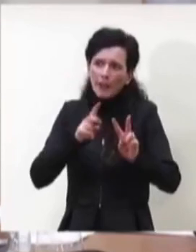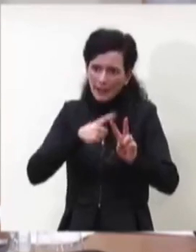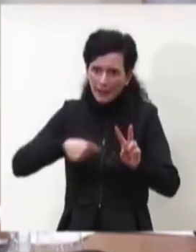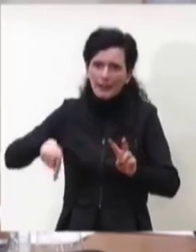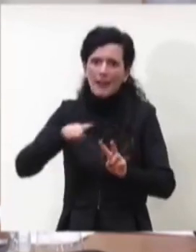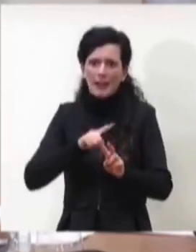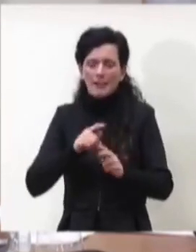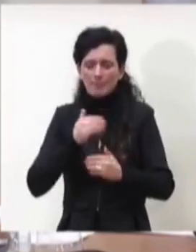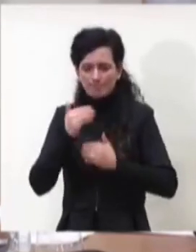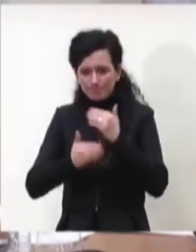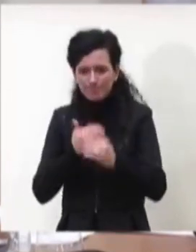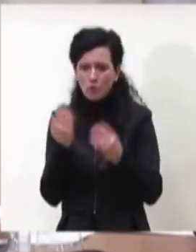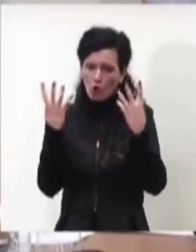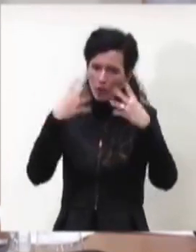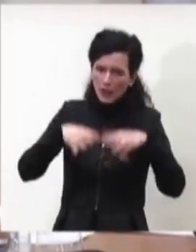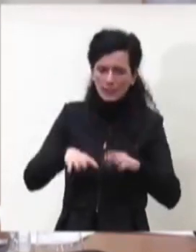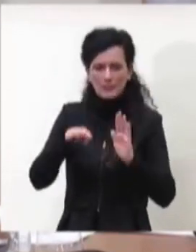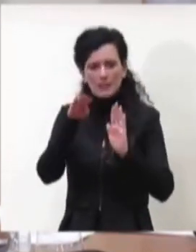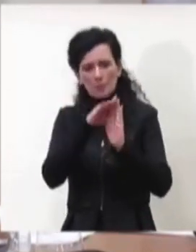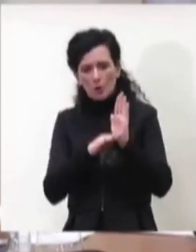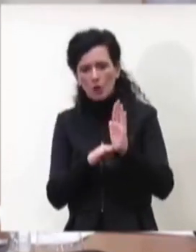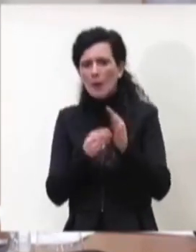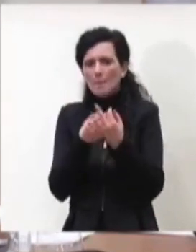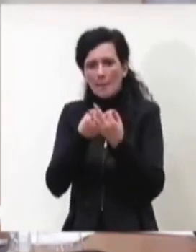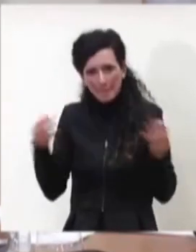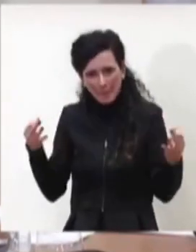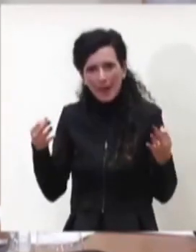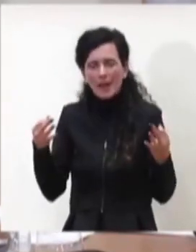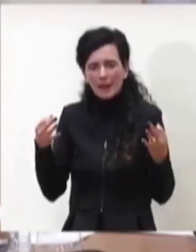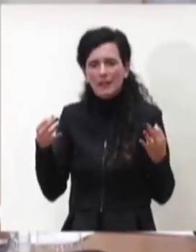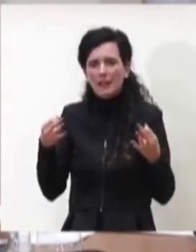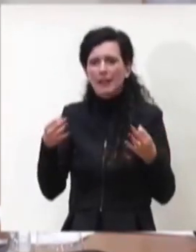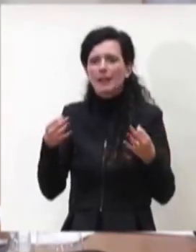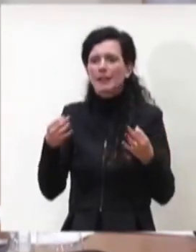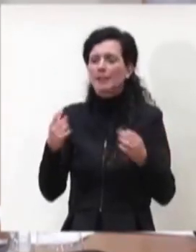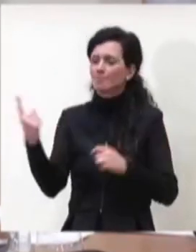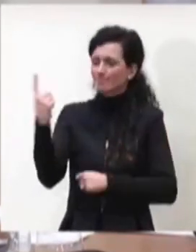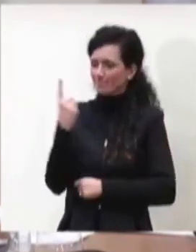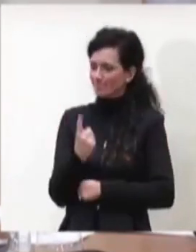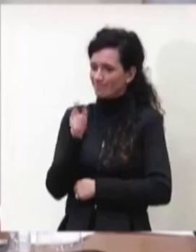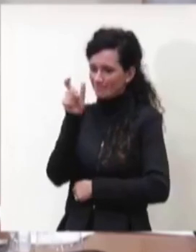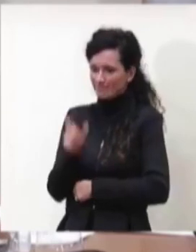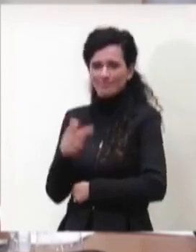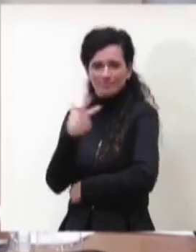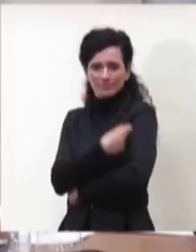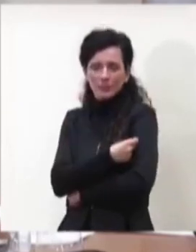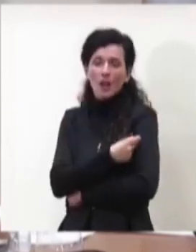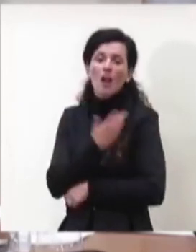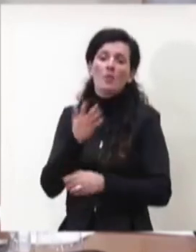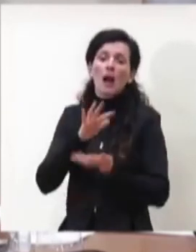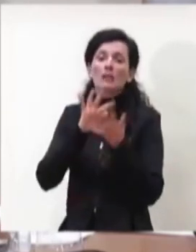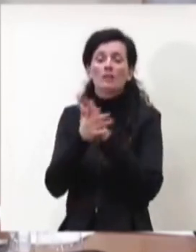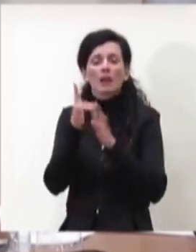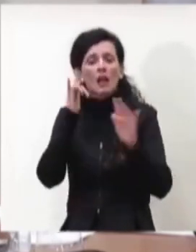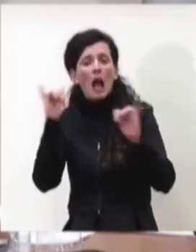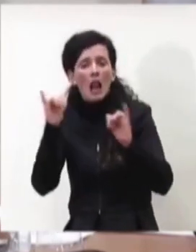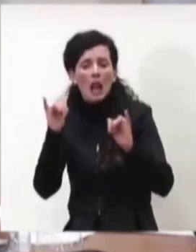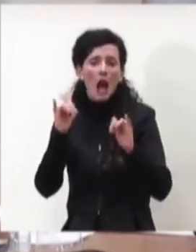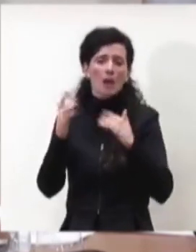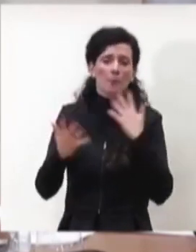programmare con cura tutte le sedute le sedute vaccinali senza però drammatizzare quello che è stato